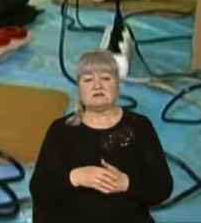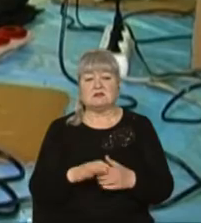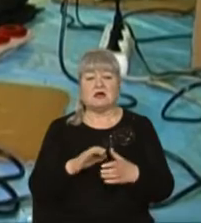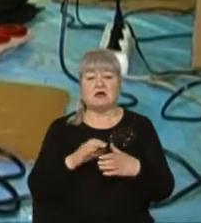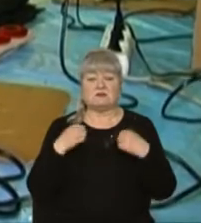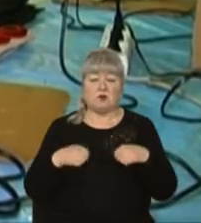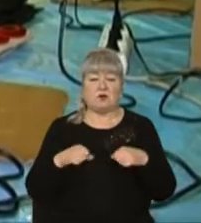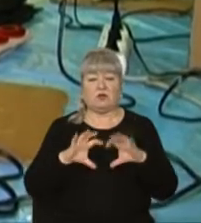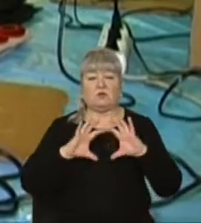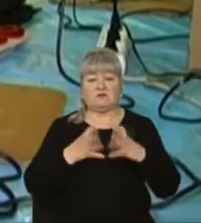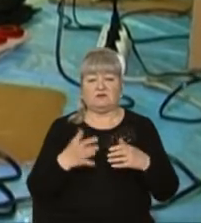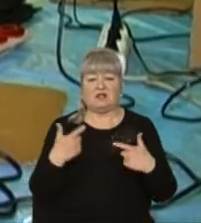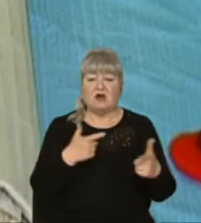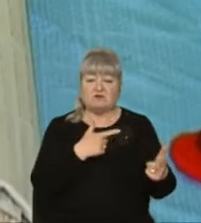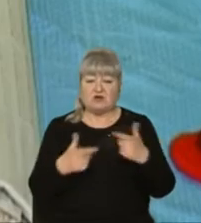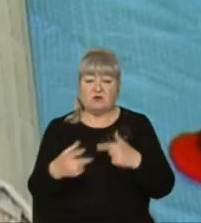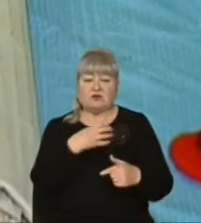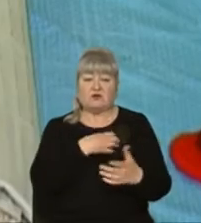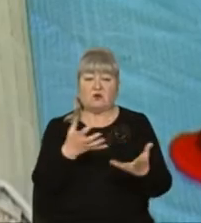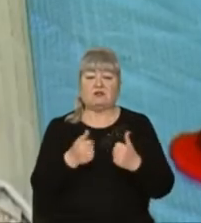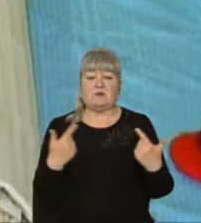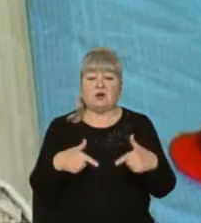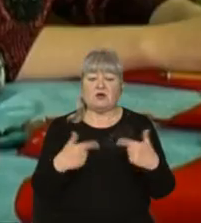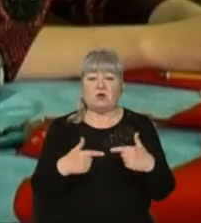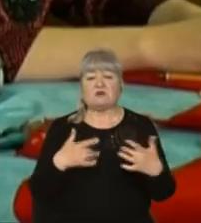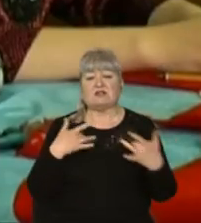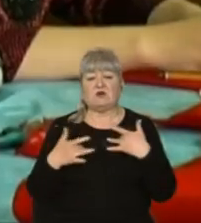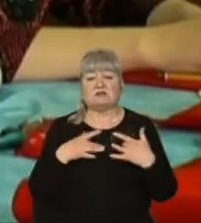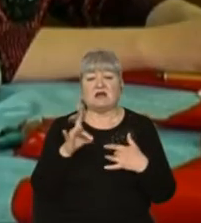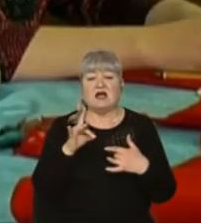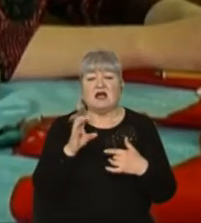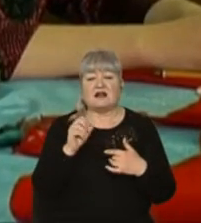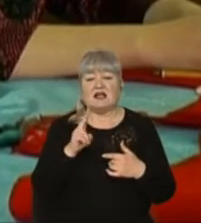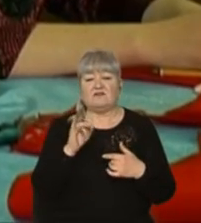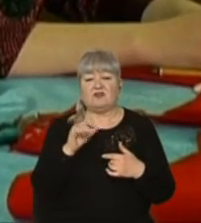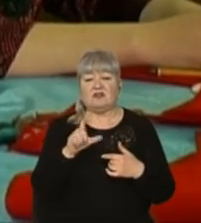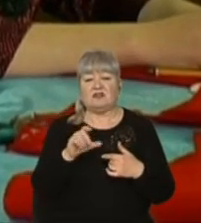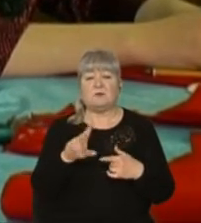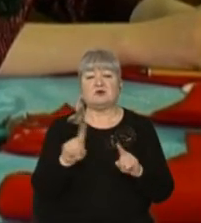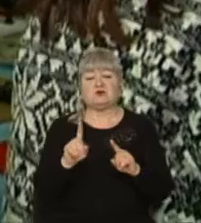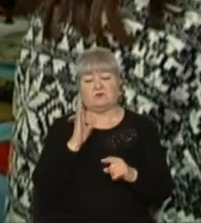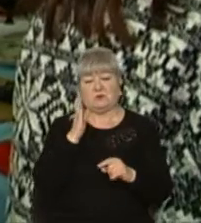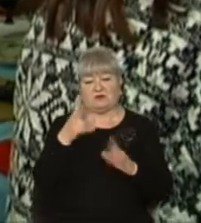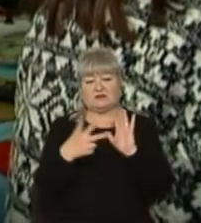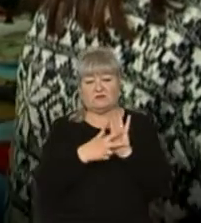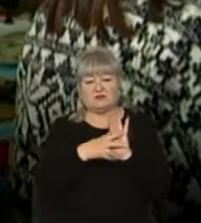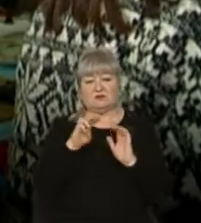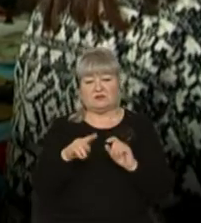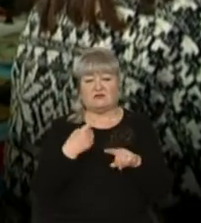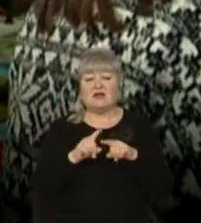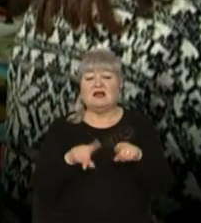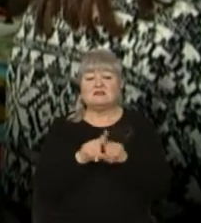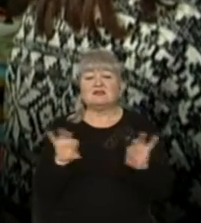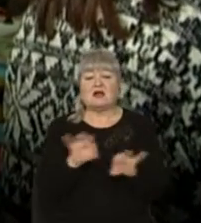світі. Уже готові брошки маки отримують гості концерту реквієм Джузеппе Верді, що відбудеться 8 травня. Це така музика,